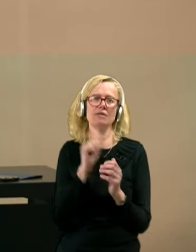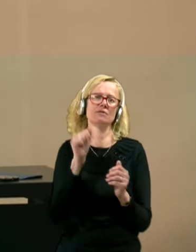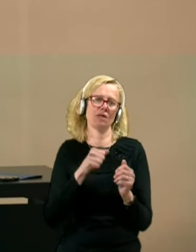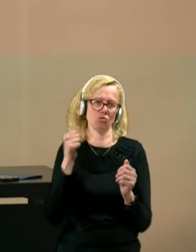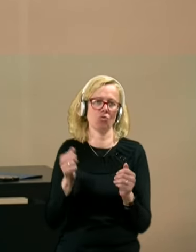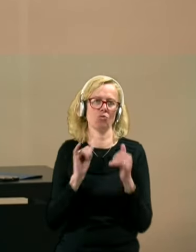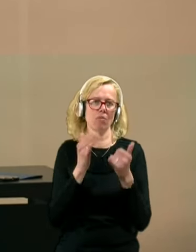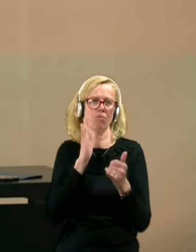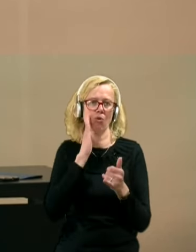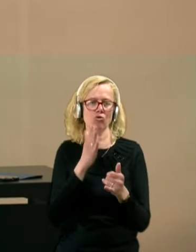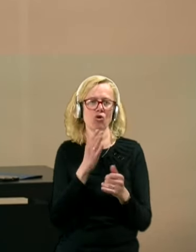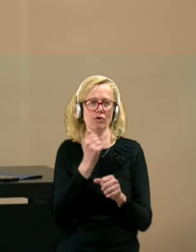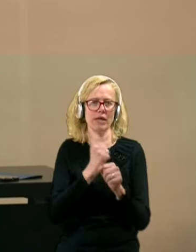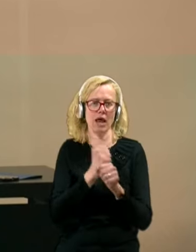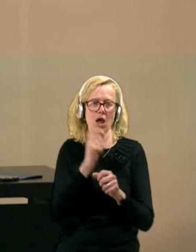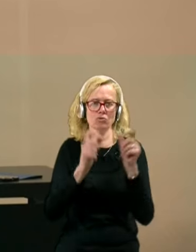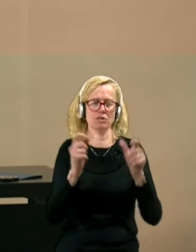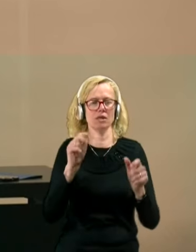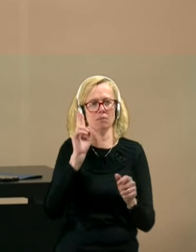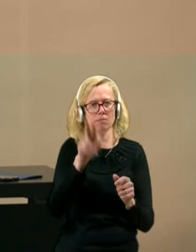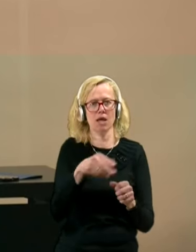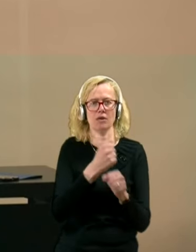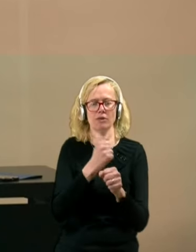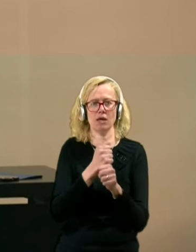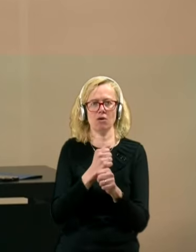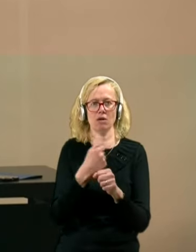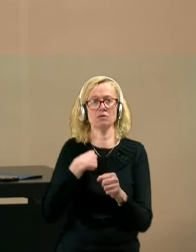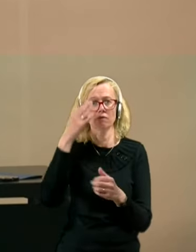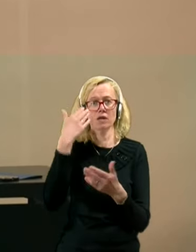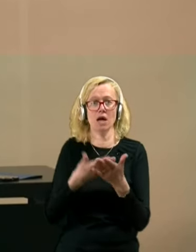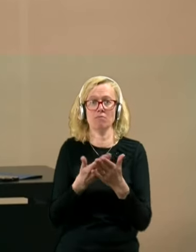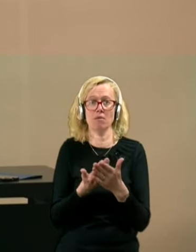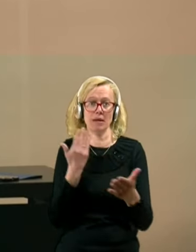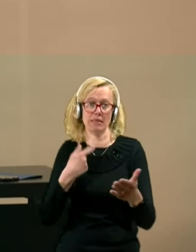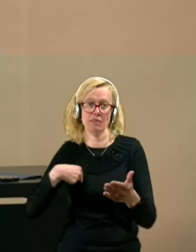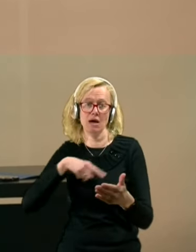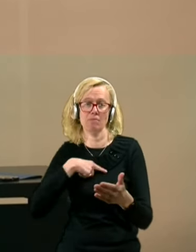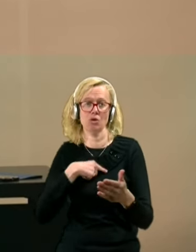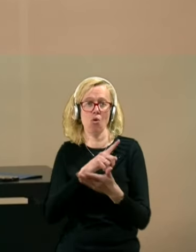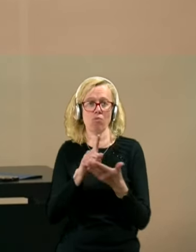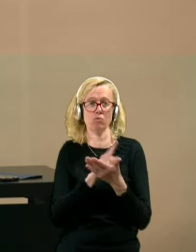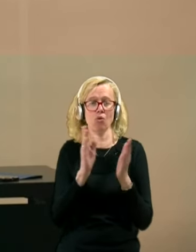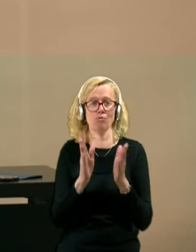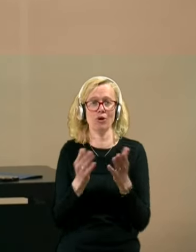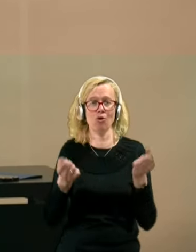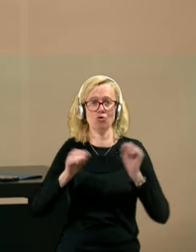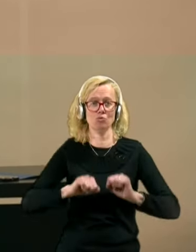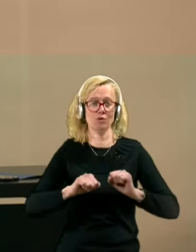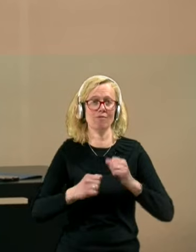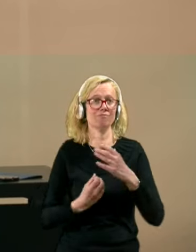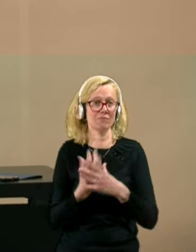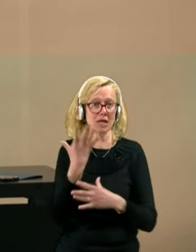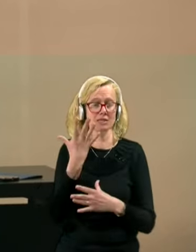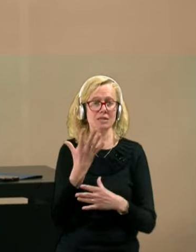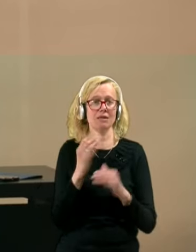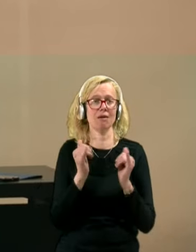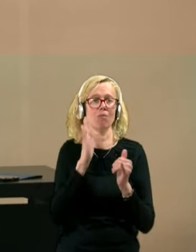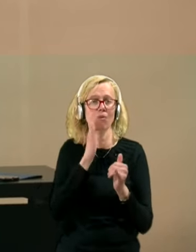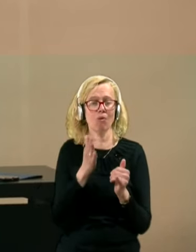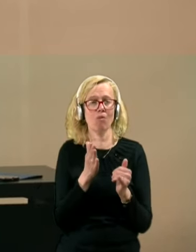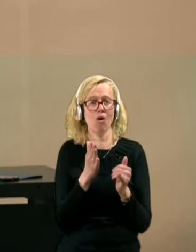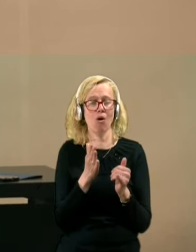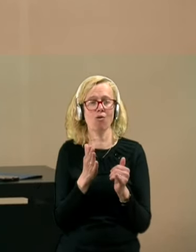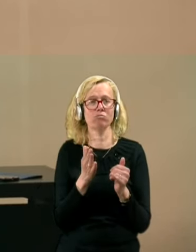delovci imeli delo. Jaz verjamem, da je pred nami obdobje gospodarske rasti in da bomo prišli v